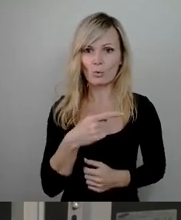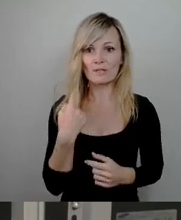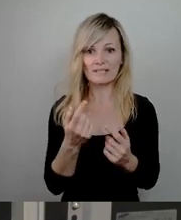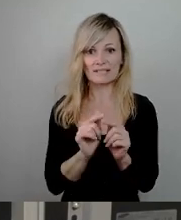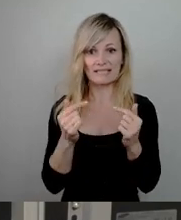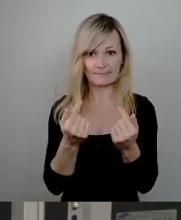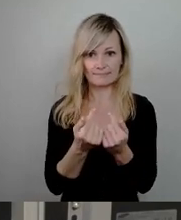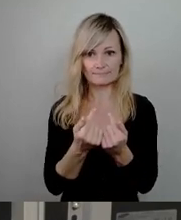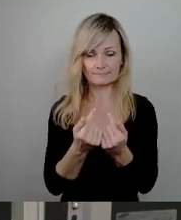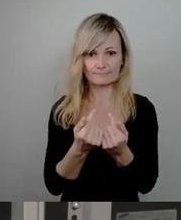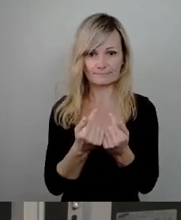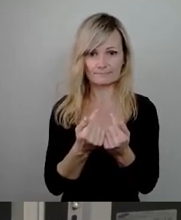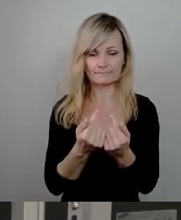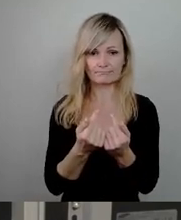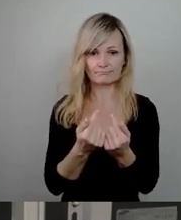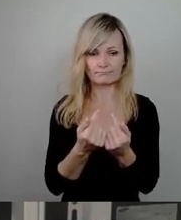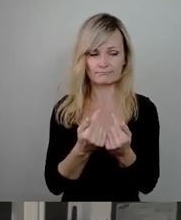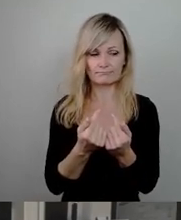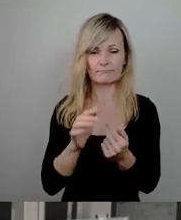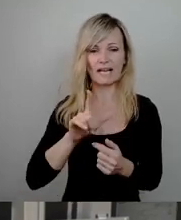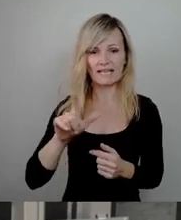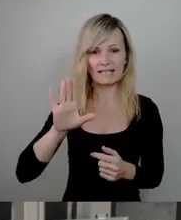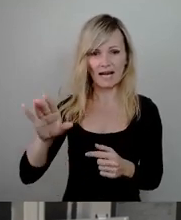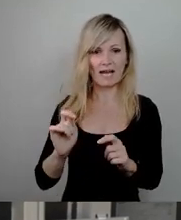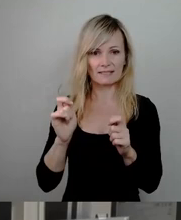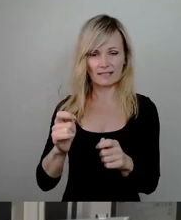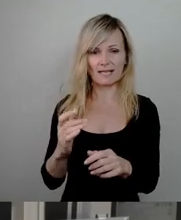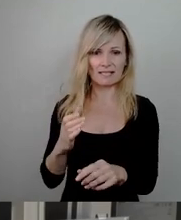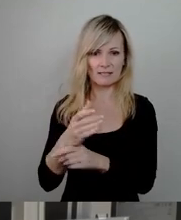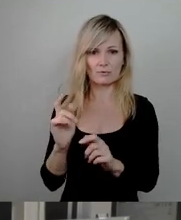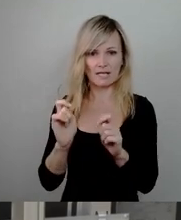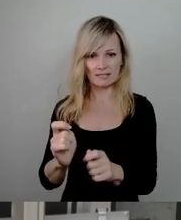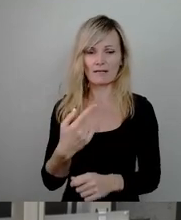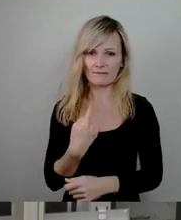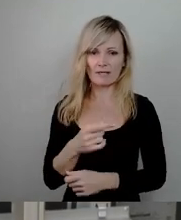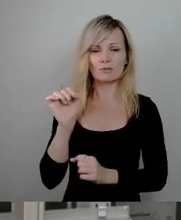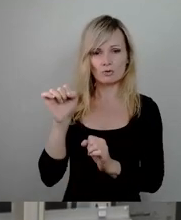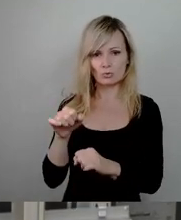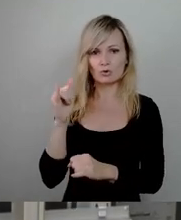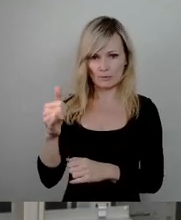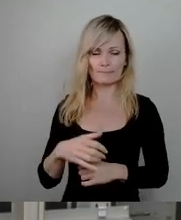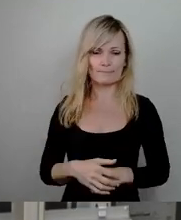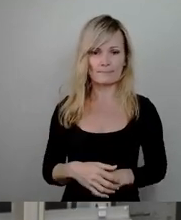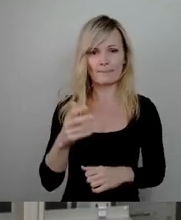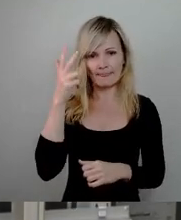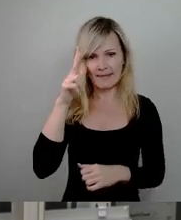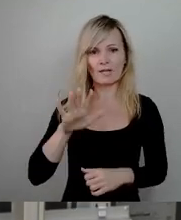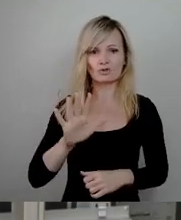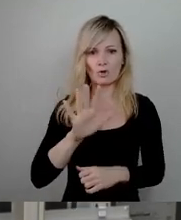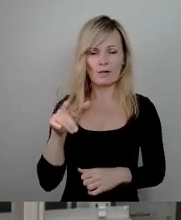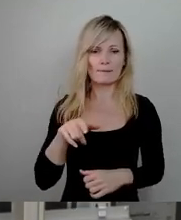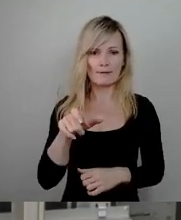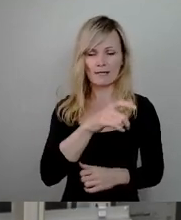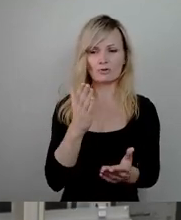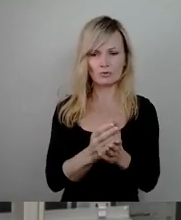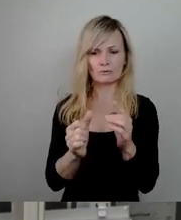Antrag der Linken und dem Ersetzungsantrag der Linken zustimmen. Herr Schollbach hat vieles Richtige gesagt. Wir